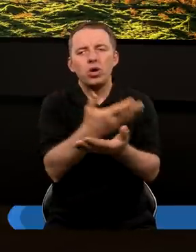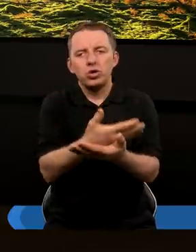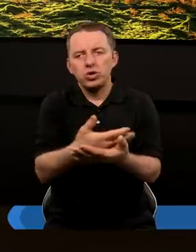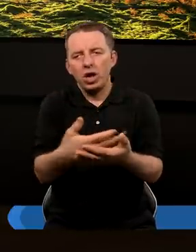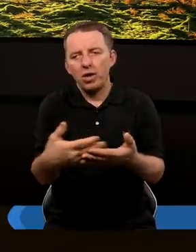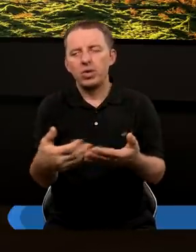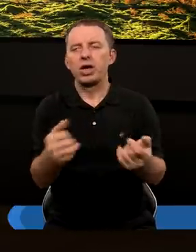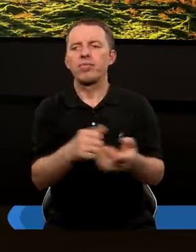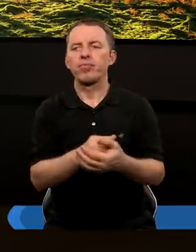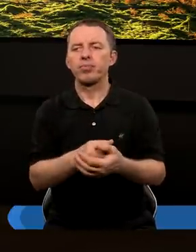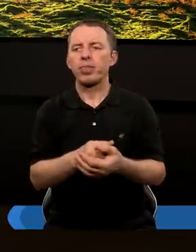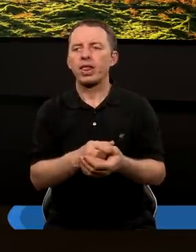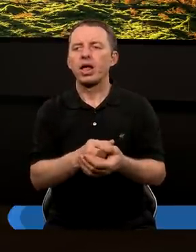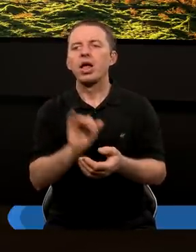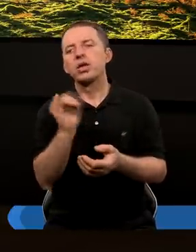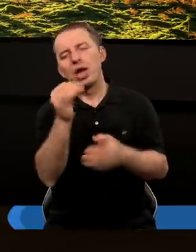Prawda?